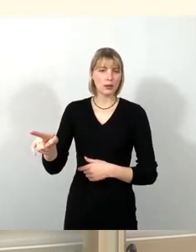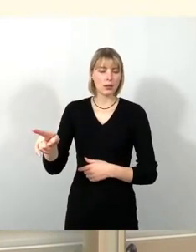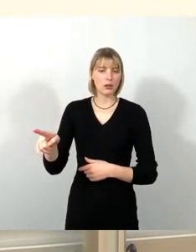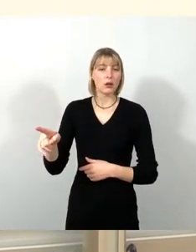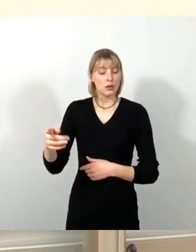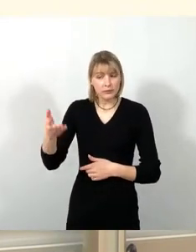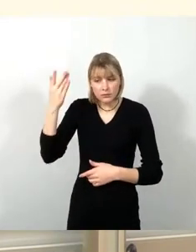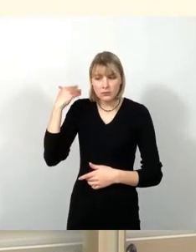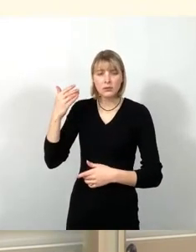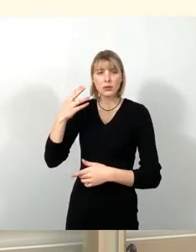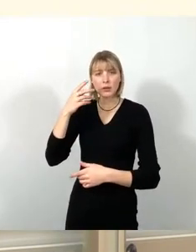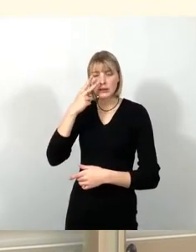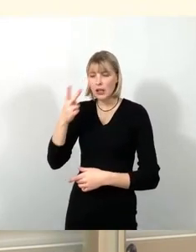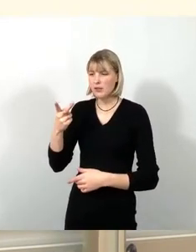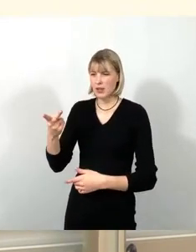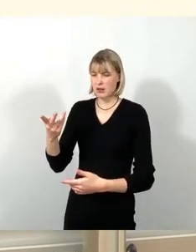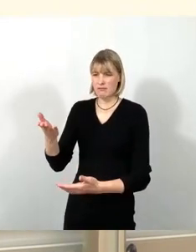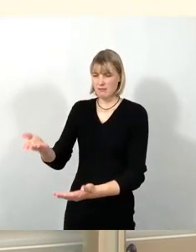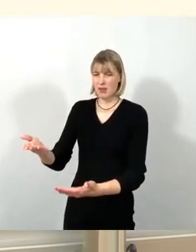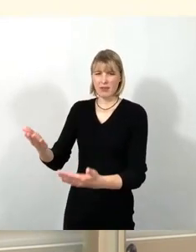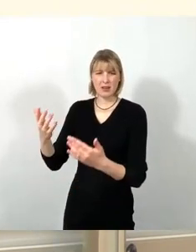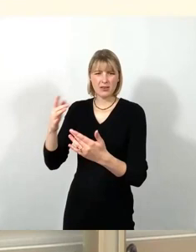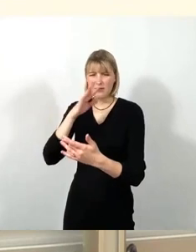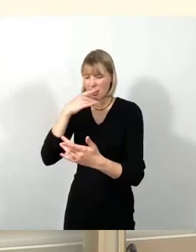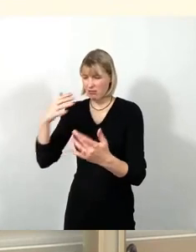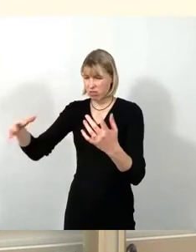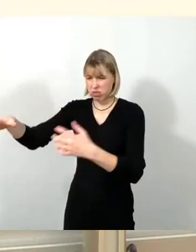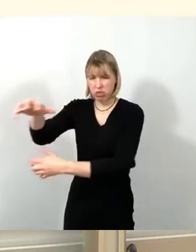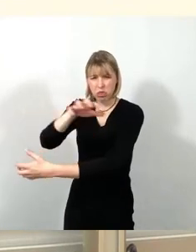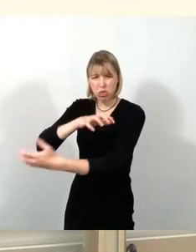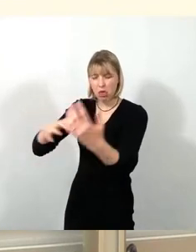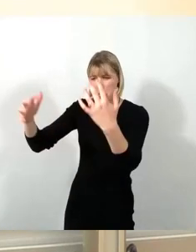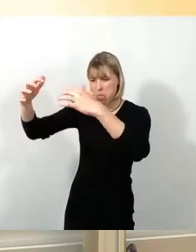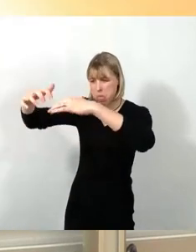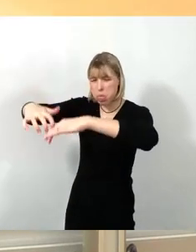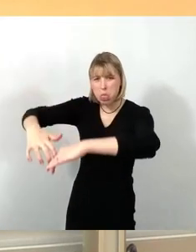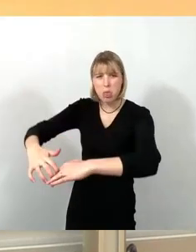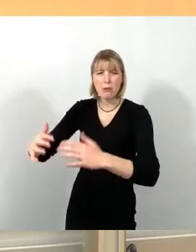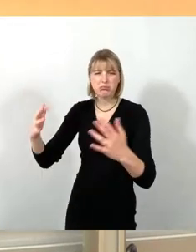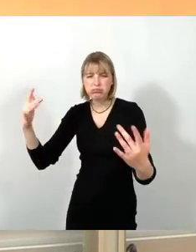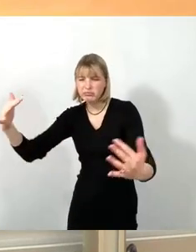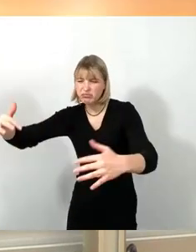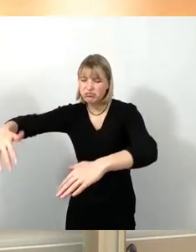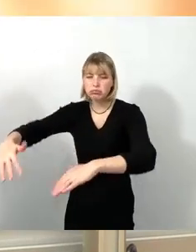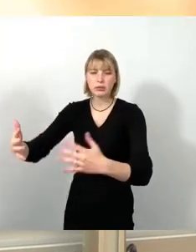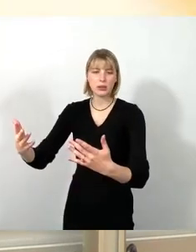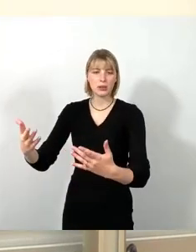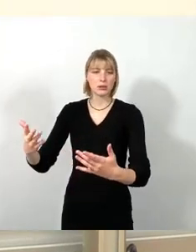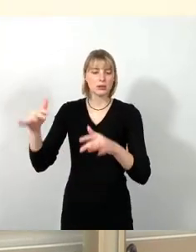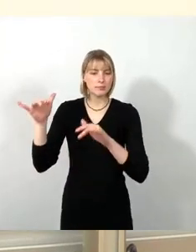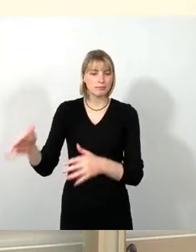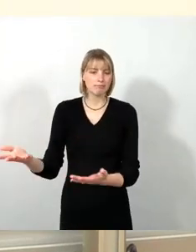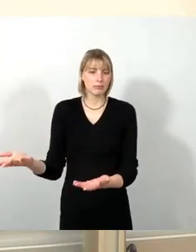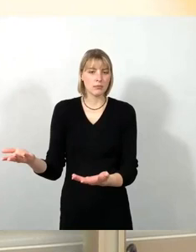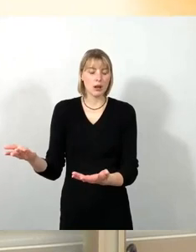vollkommen verwildert. Der ist vollkommen verwahrlost. Das ganze Grundstück war vollkommen verwachsen und verwahrlost. Und ich finde es absolut